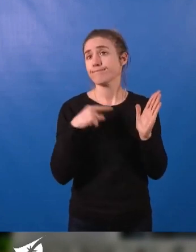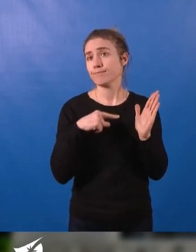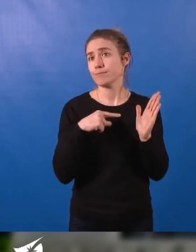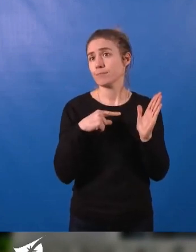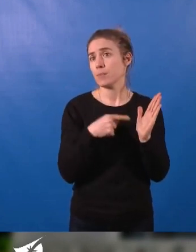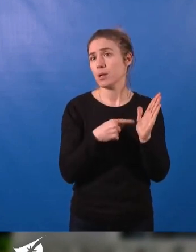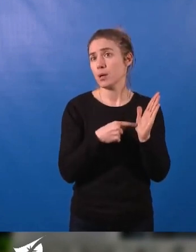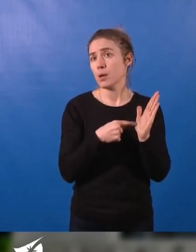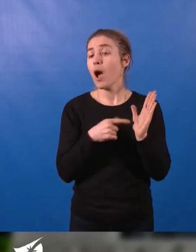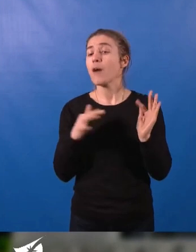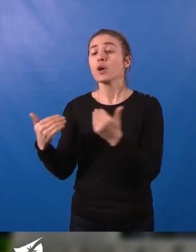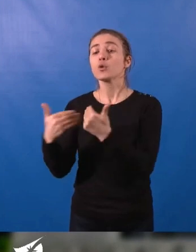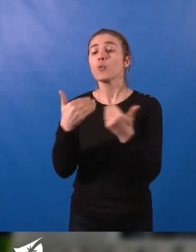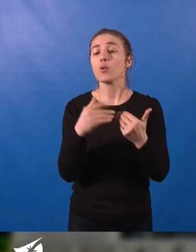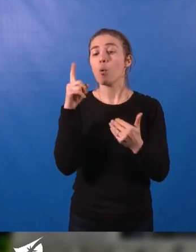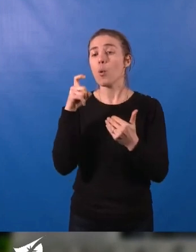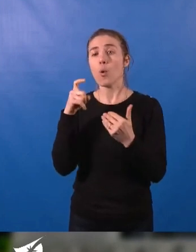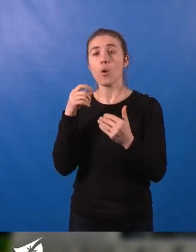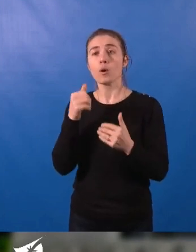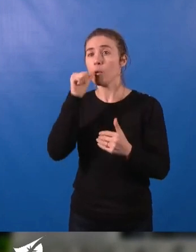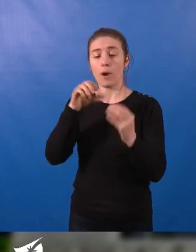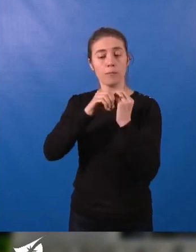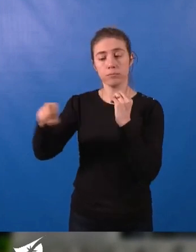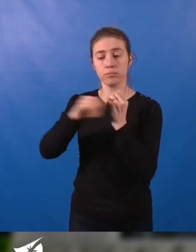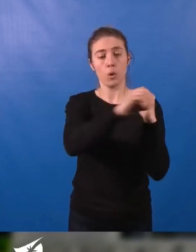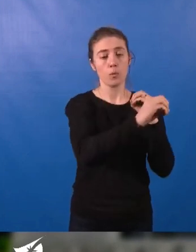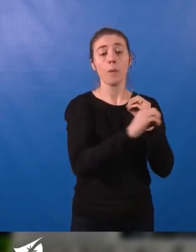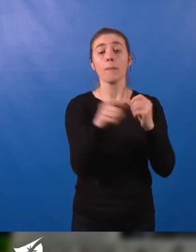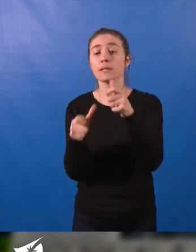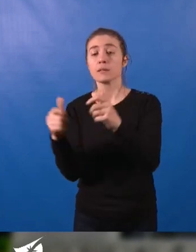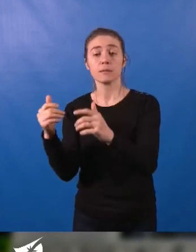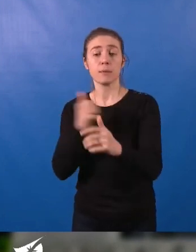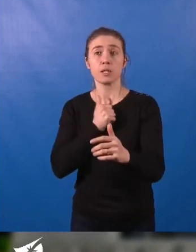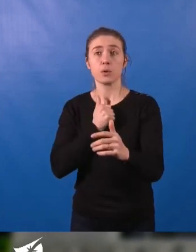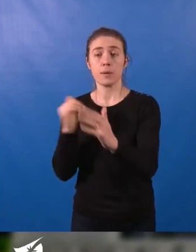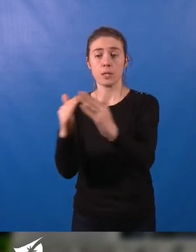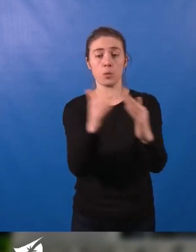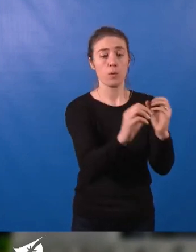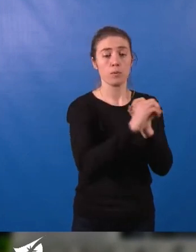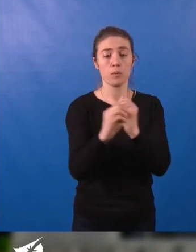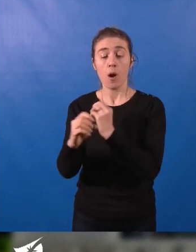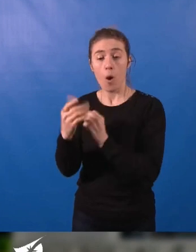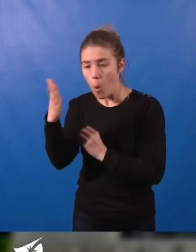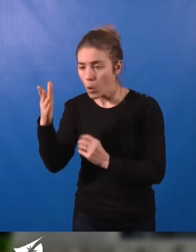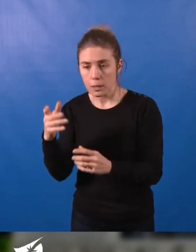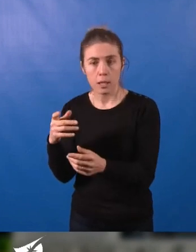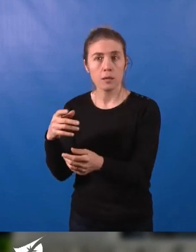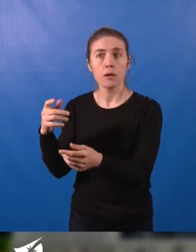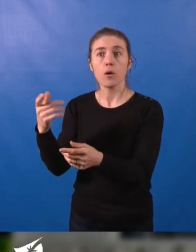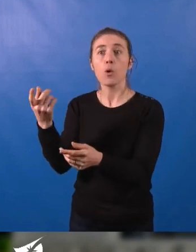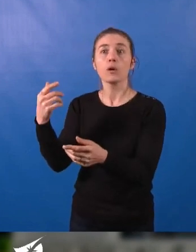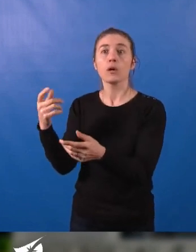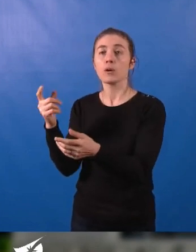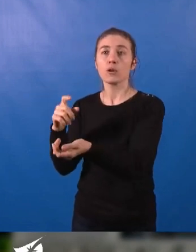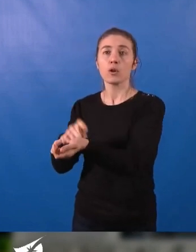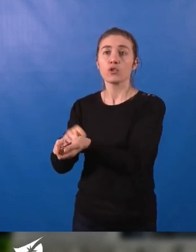demandes de raccordement à l'eau potable métropolitaine des particuliers dont la ressource alternative ne suffit plus à couvrir leurs